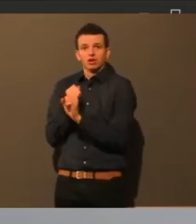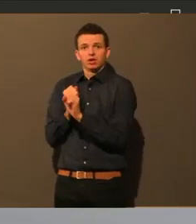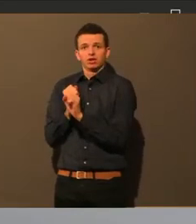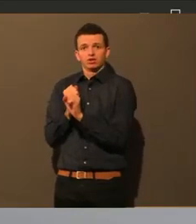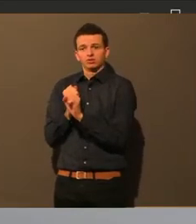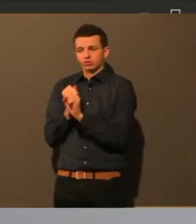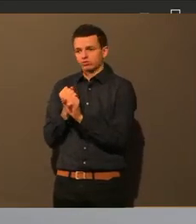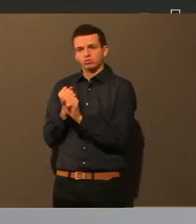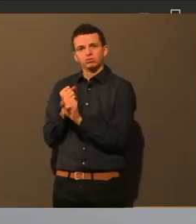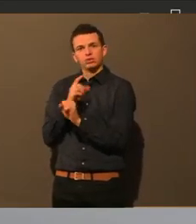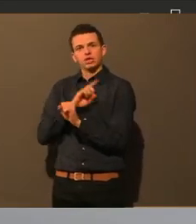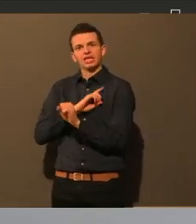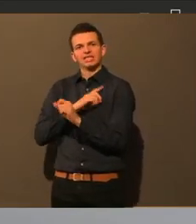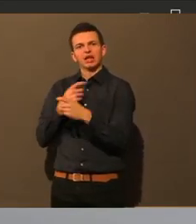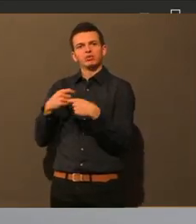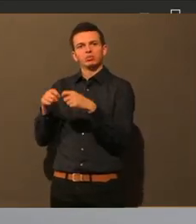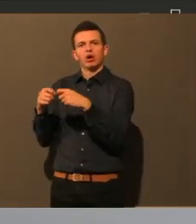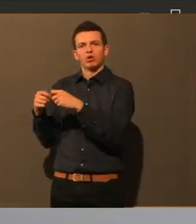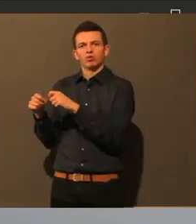man es machen kann.